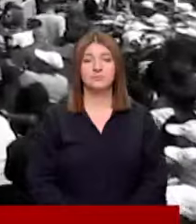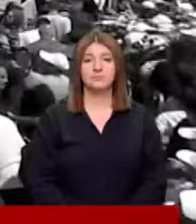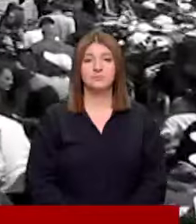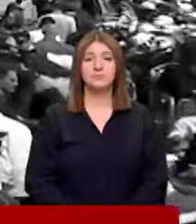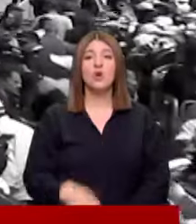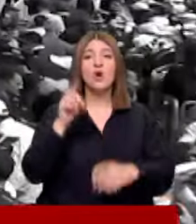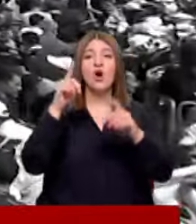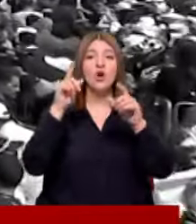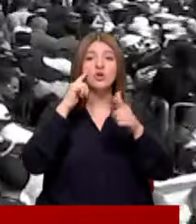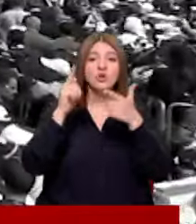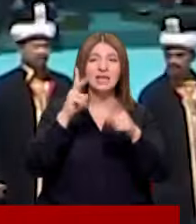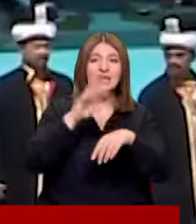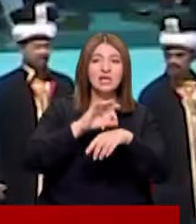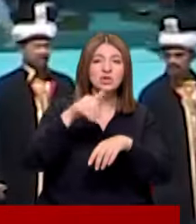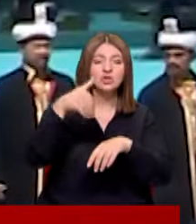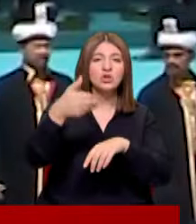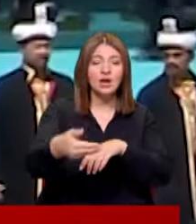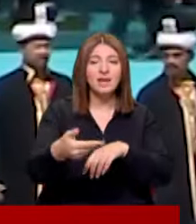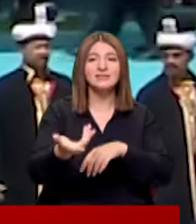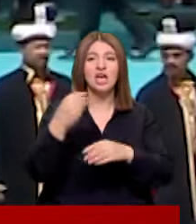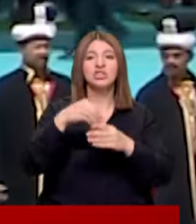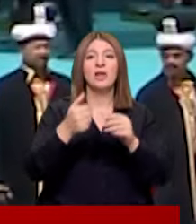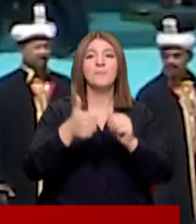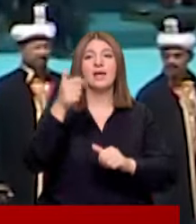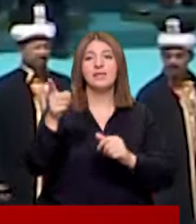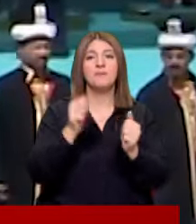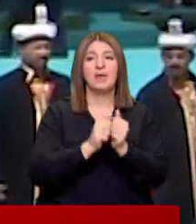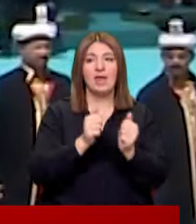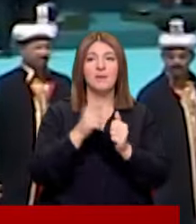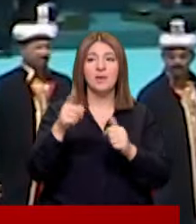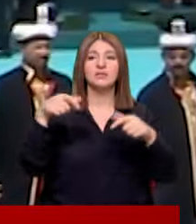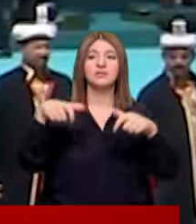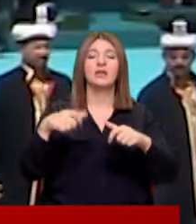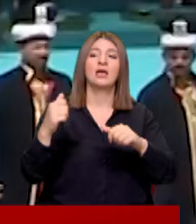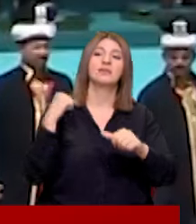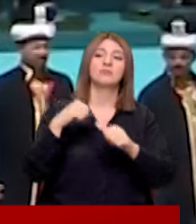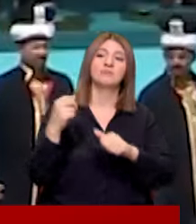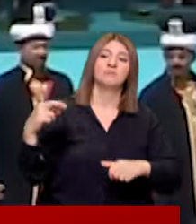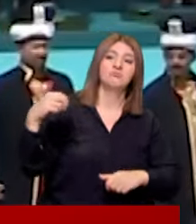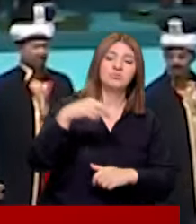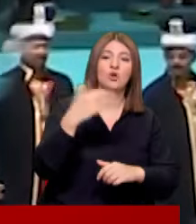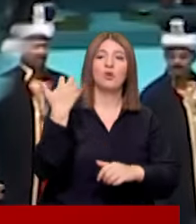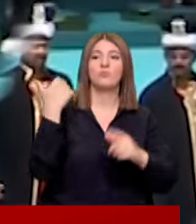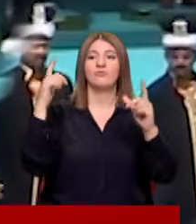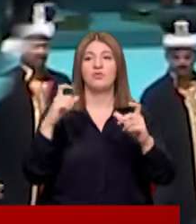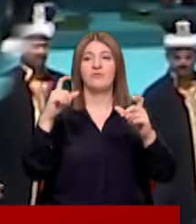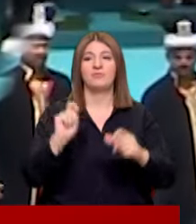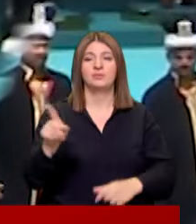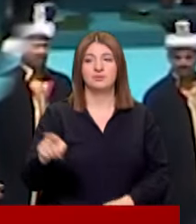O görüntüden iki dakika sonra ise İçişleri Bakanı ile birlikte sahneye dönüp fotoğraf çektirdi komutanlar